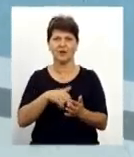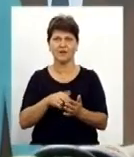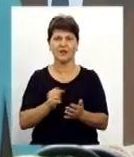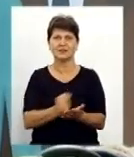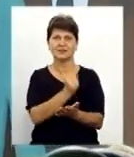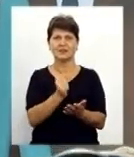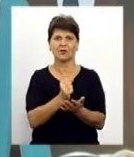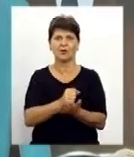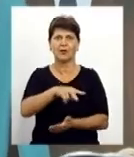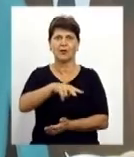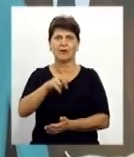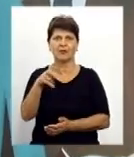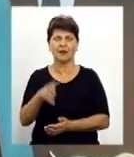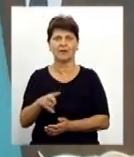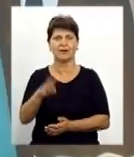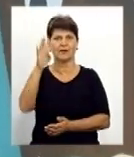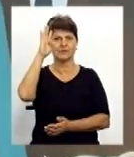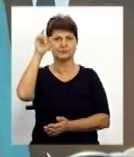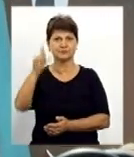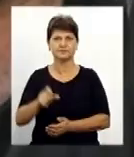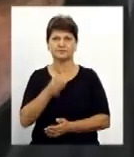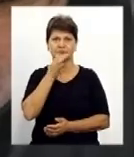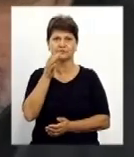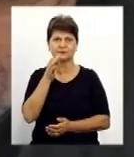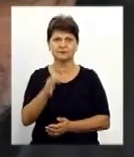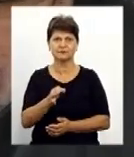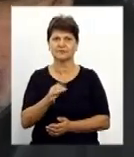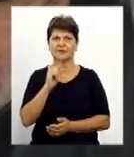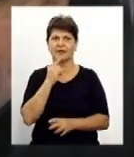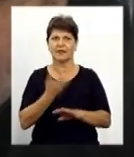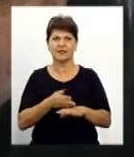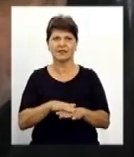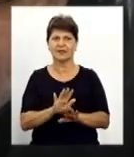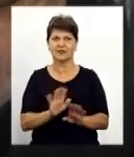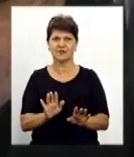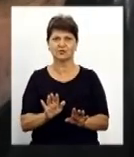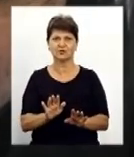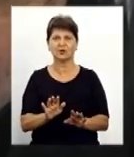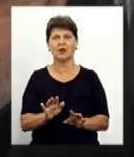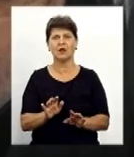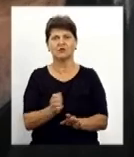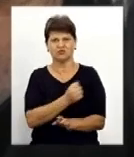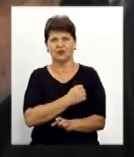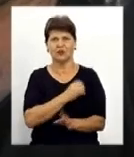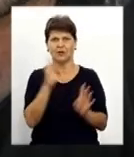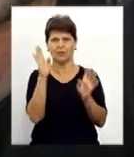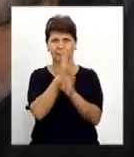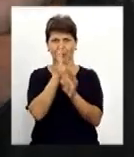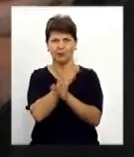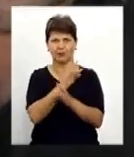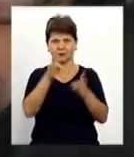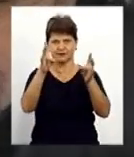Чоловік зазначає, створювати мурал не важко. Дошкуляє така жарка погода, трохи спекотна.